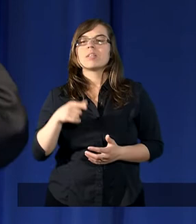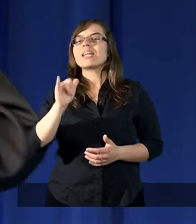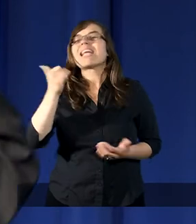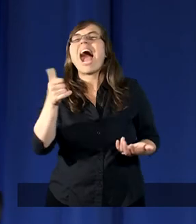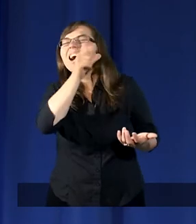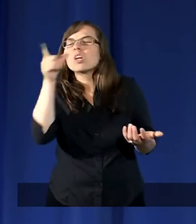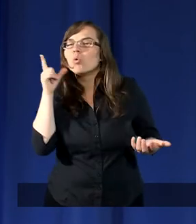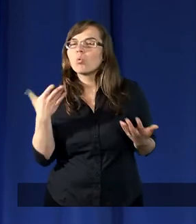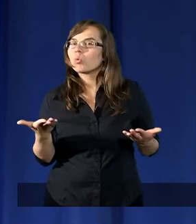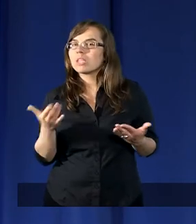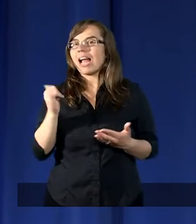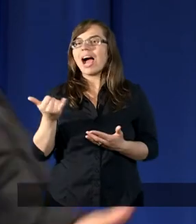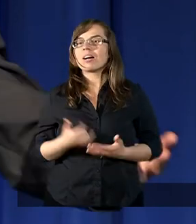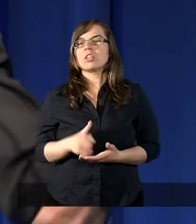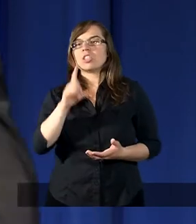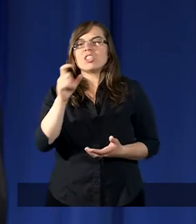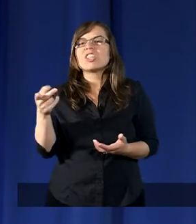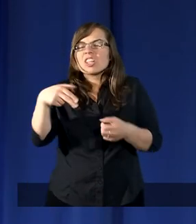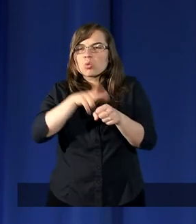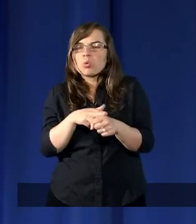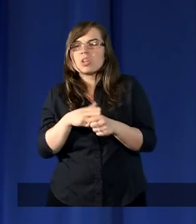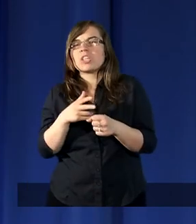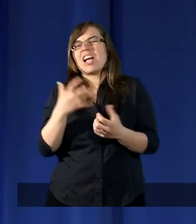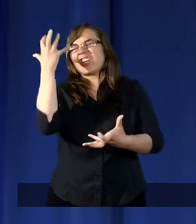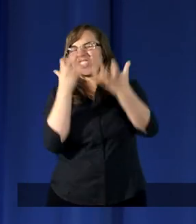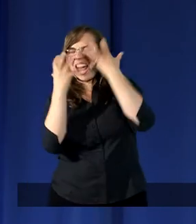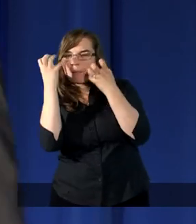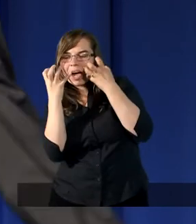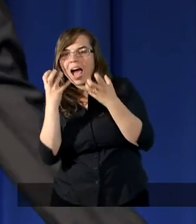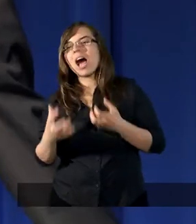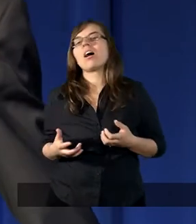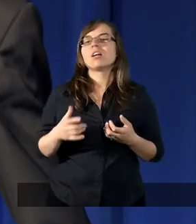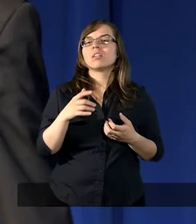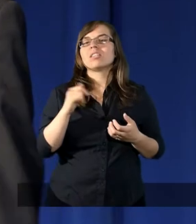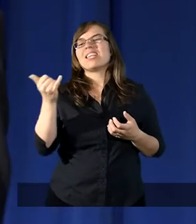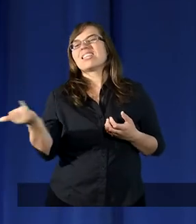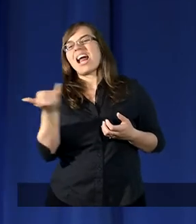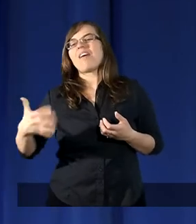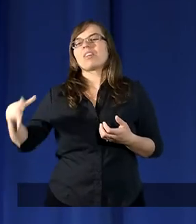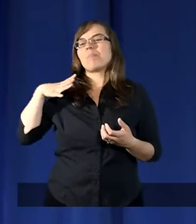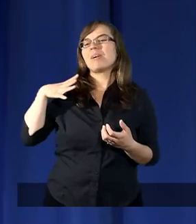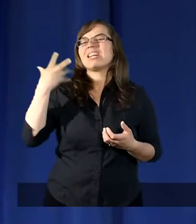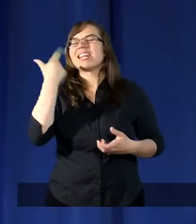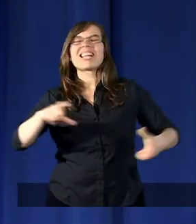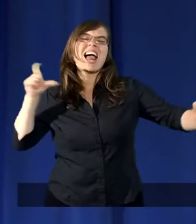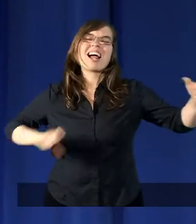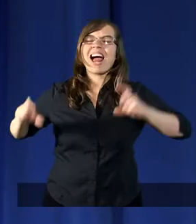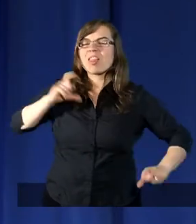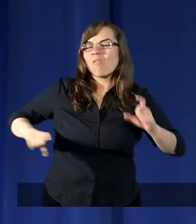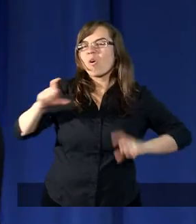jakich ludzi? Ty, którzy szemrali, którzy nie zawsze byli z czegoś tam